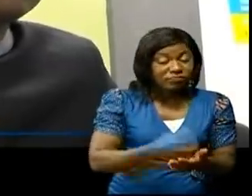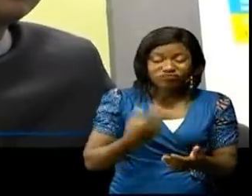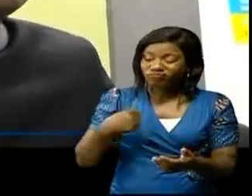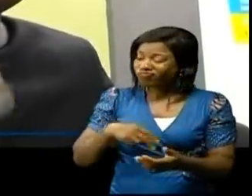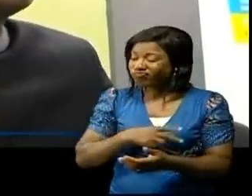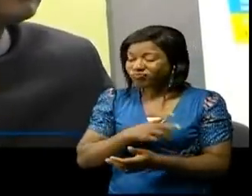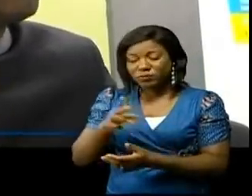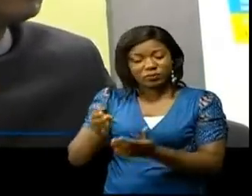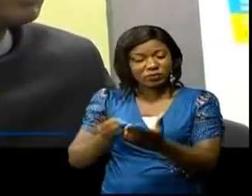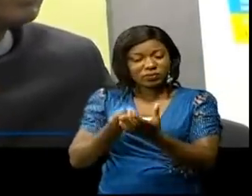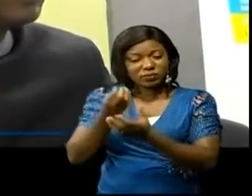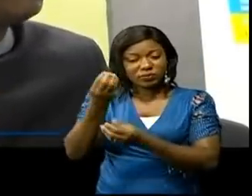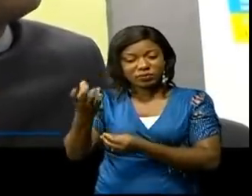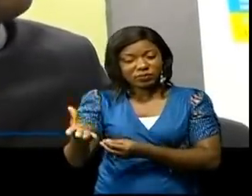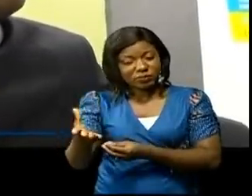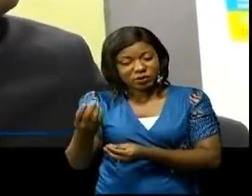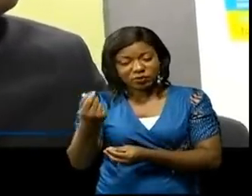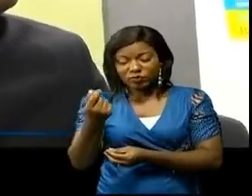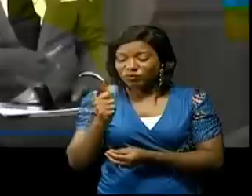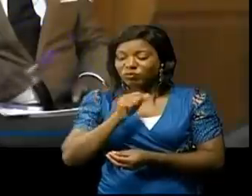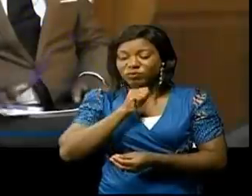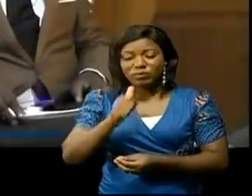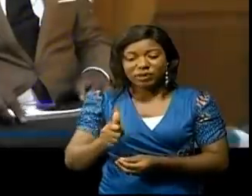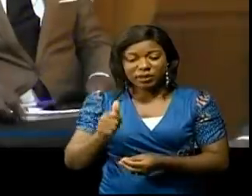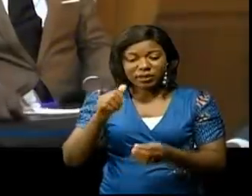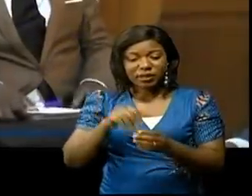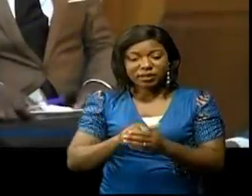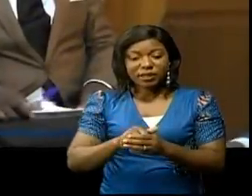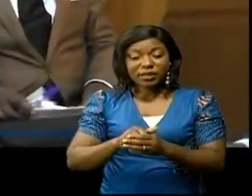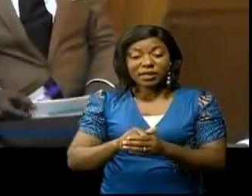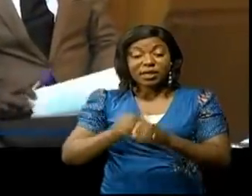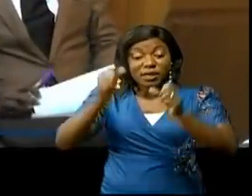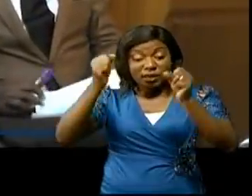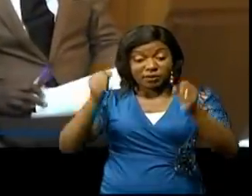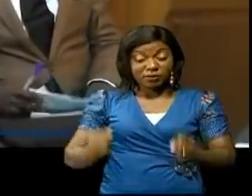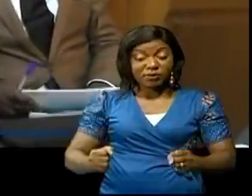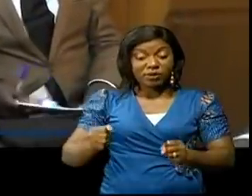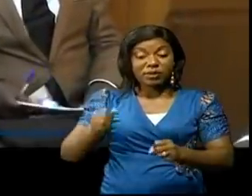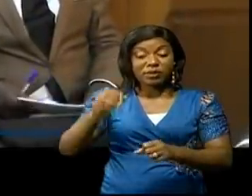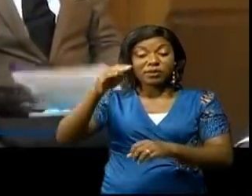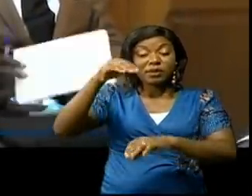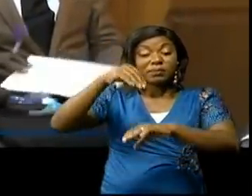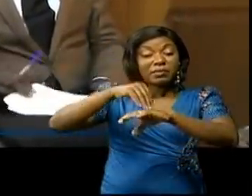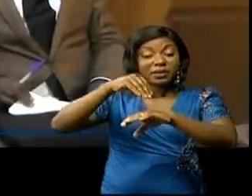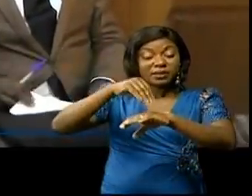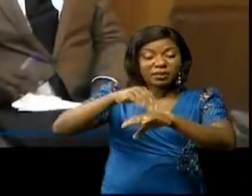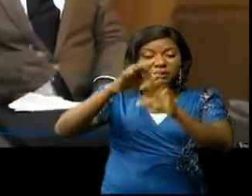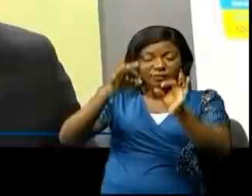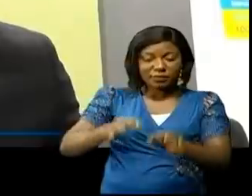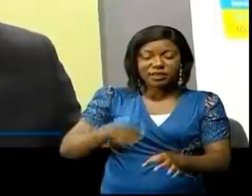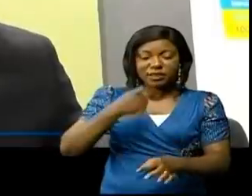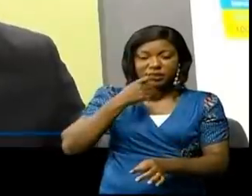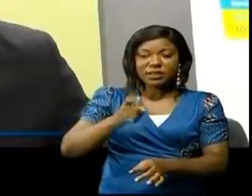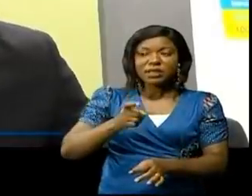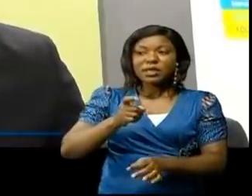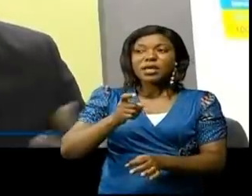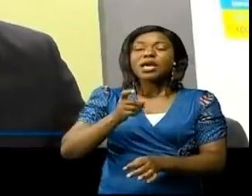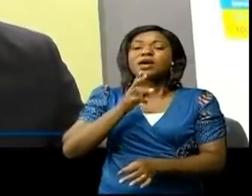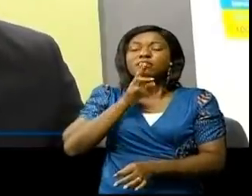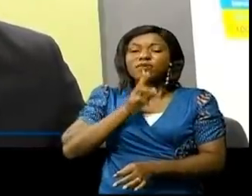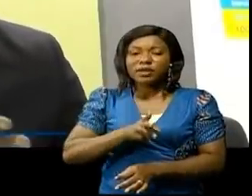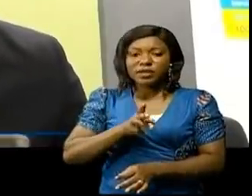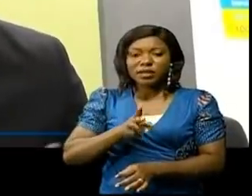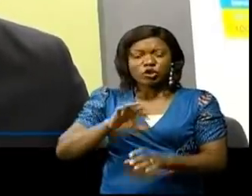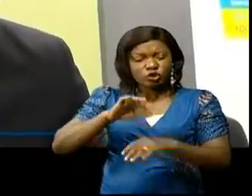pas la moitié de ces bontas-là au niveau du port de Matadiou, ou au niveau du Congo central. Je peux rendre disponible tous